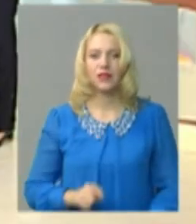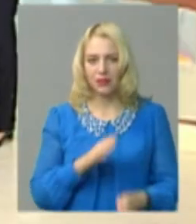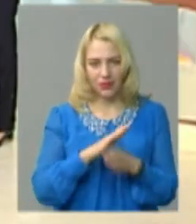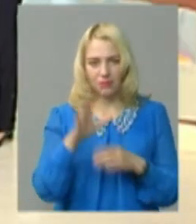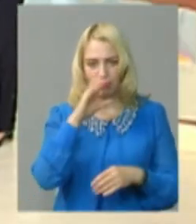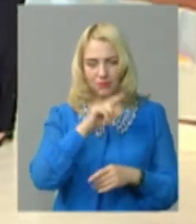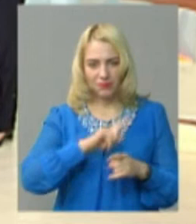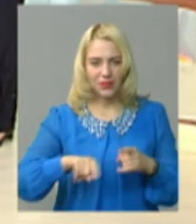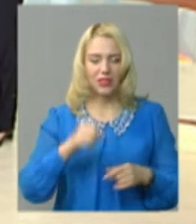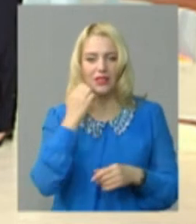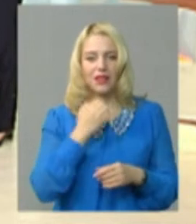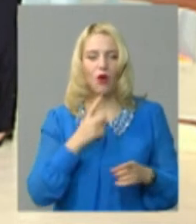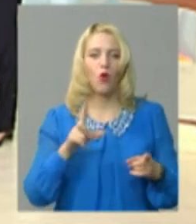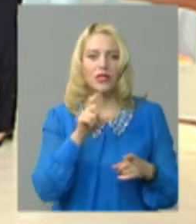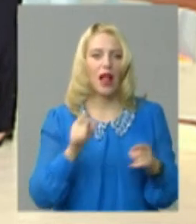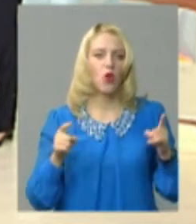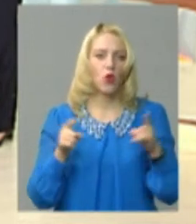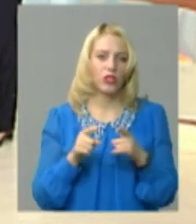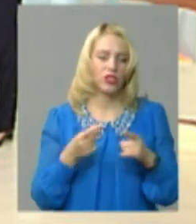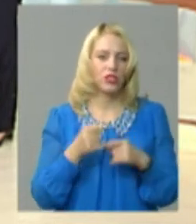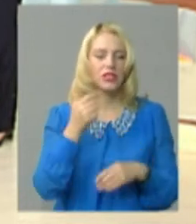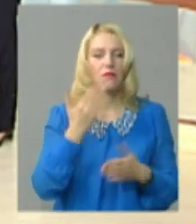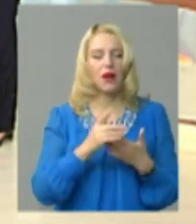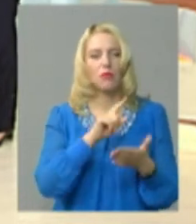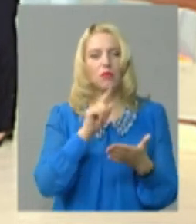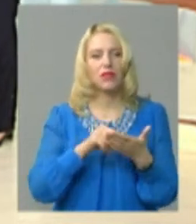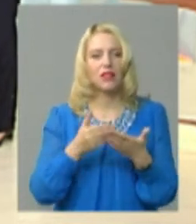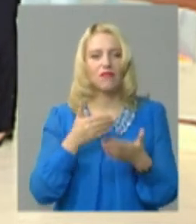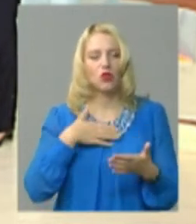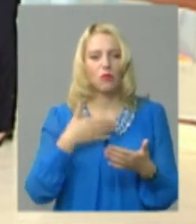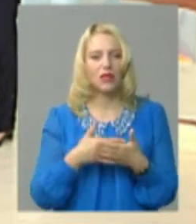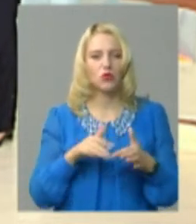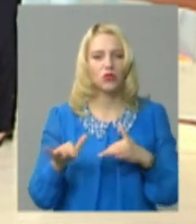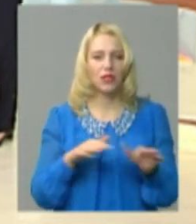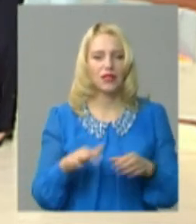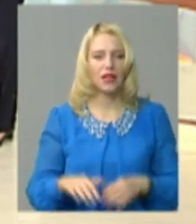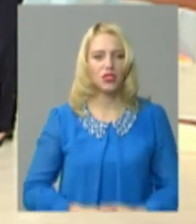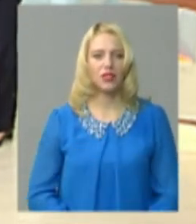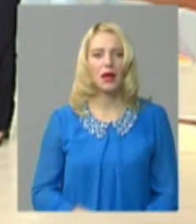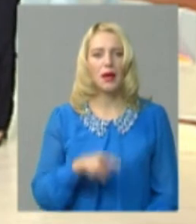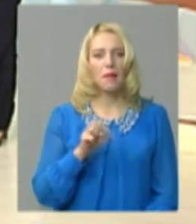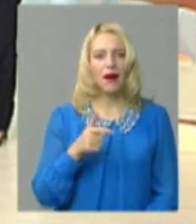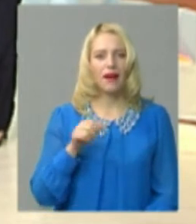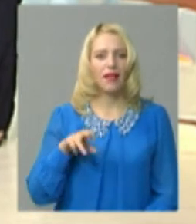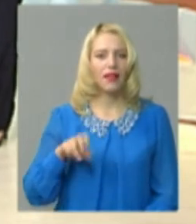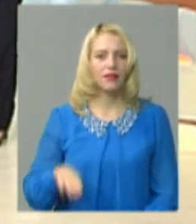Справилися швидше. Дякую за лаконічність. Маємо питання від громадської діячки Валентини Магелад. Прошу.